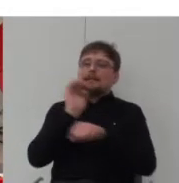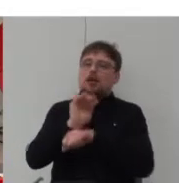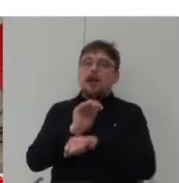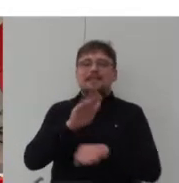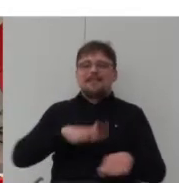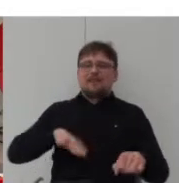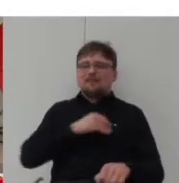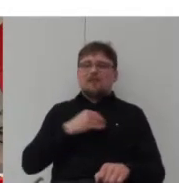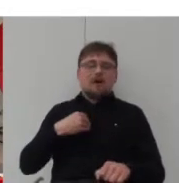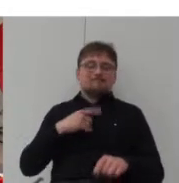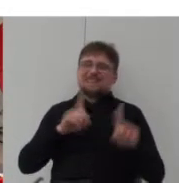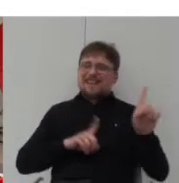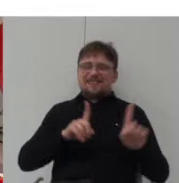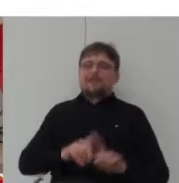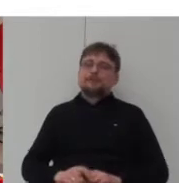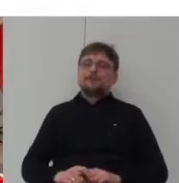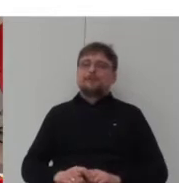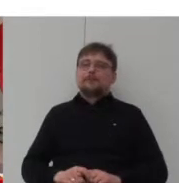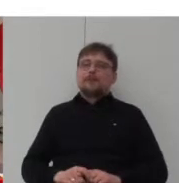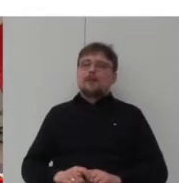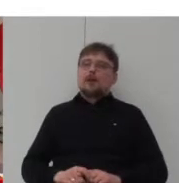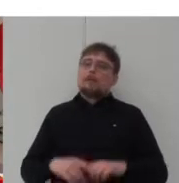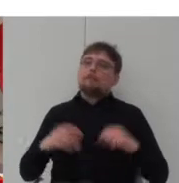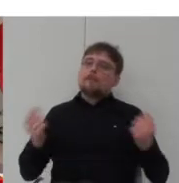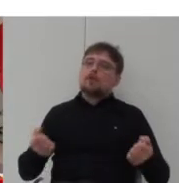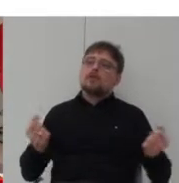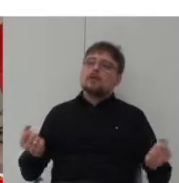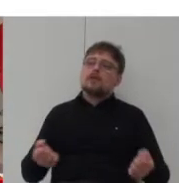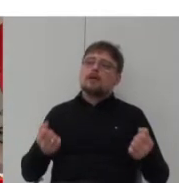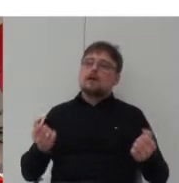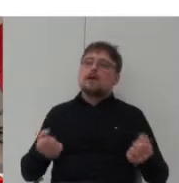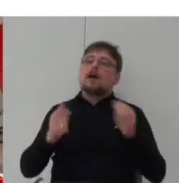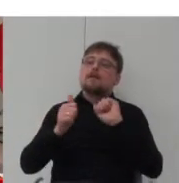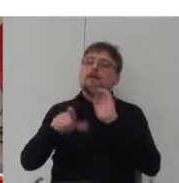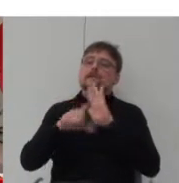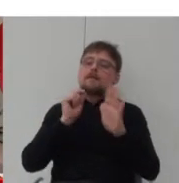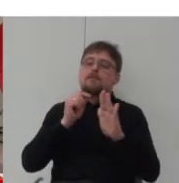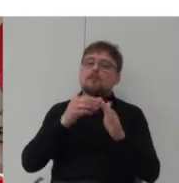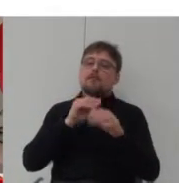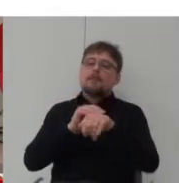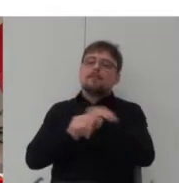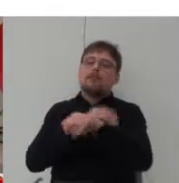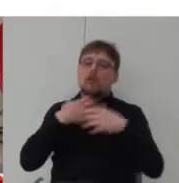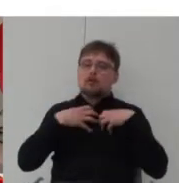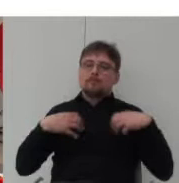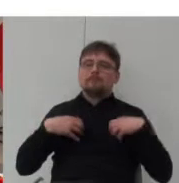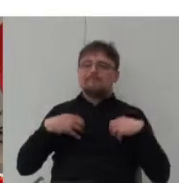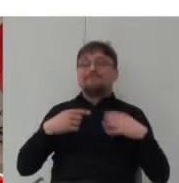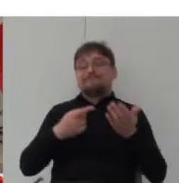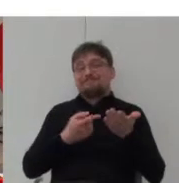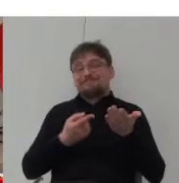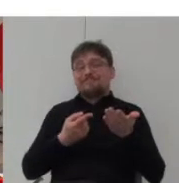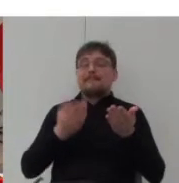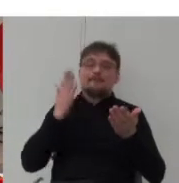jednak bardzo rzadko motywacje do wyboru metody gospodarczej są tradycyjne jest to